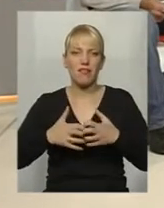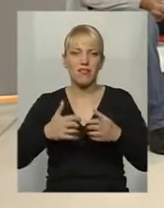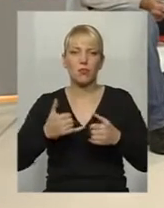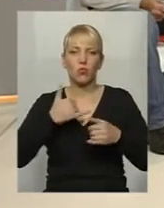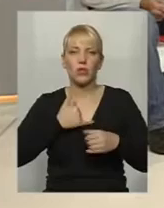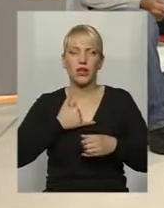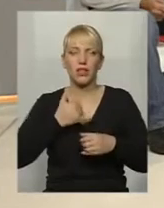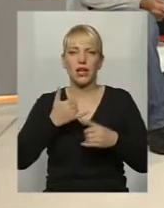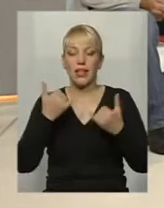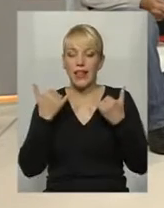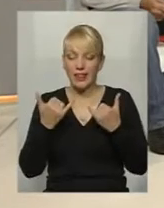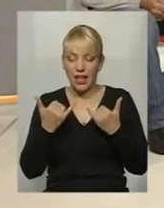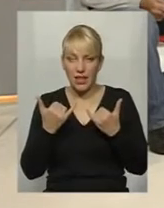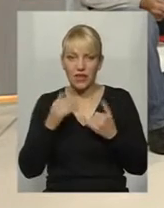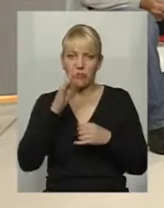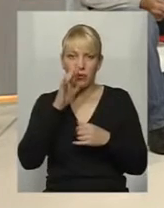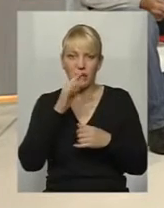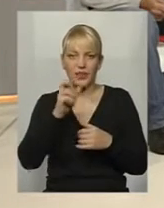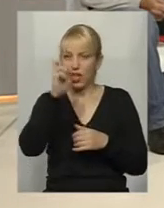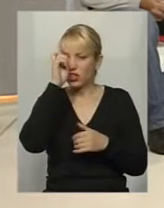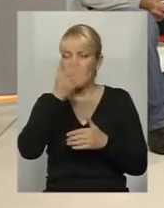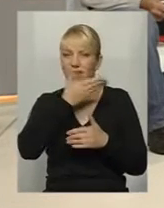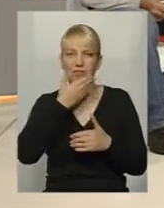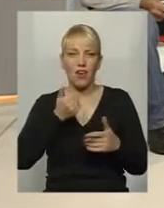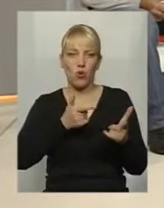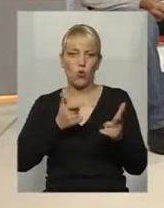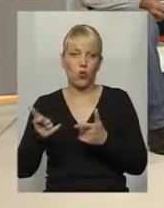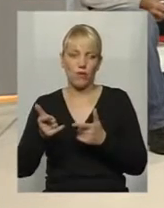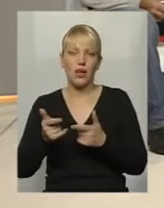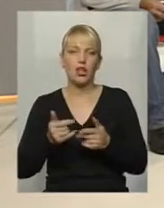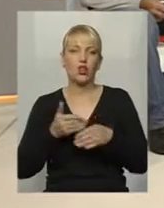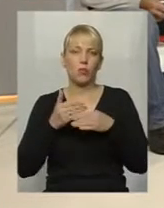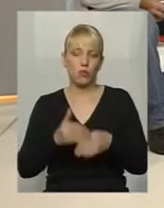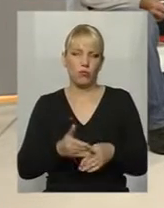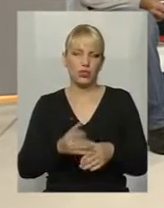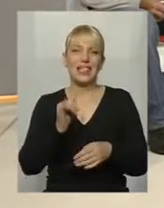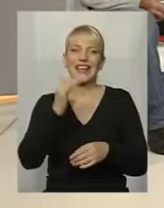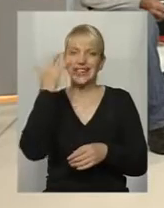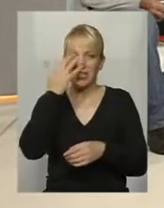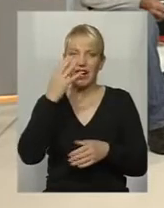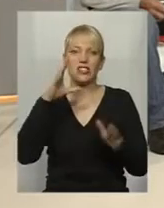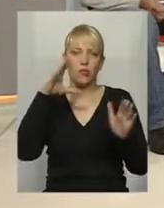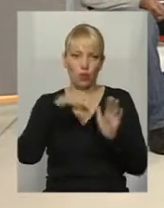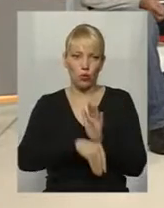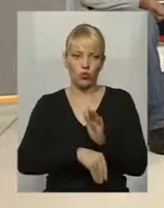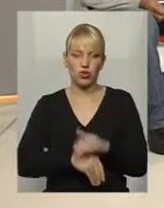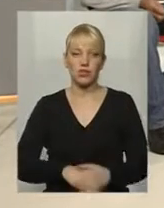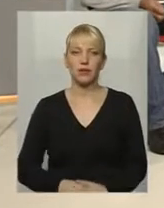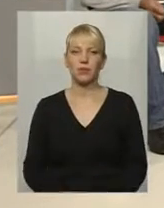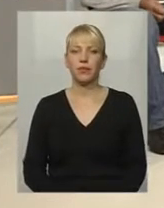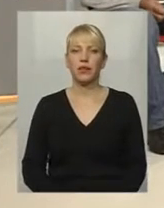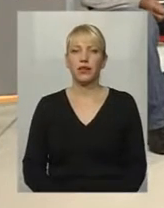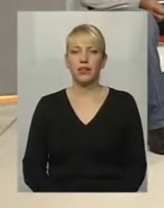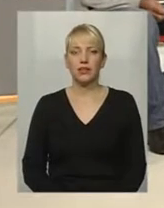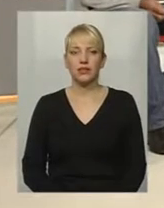етапі наша держава не готова допомогти. і незрячим у тому числі. Лариса Володимировна, ваша думка?